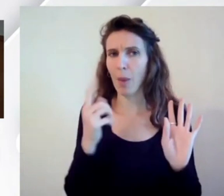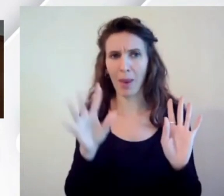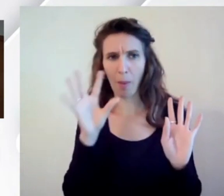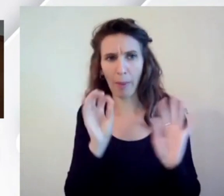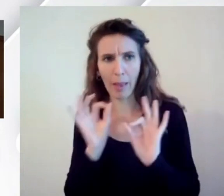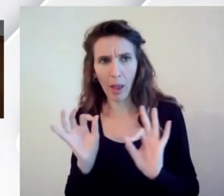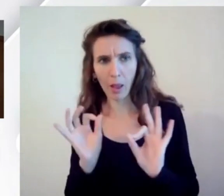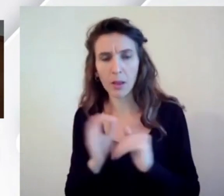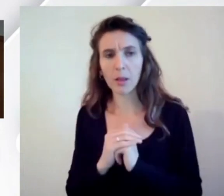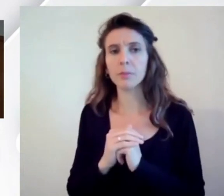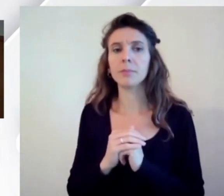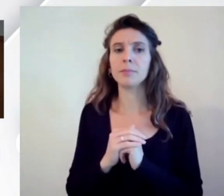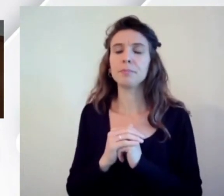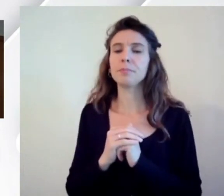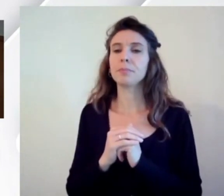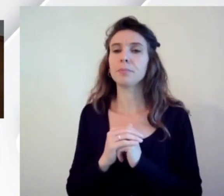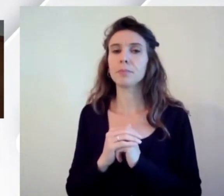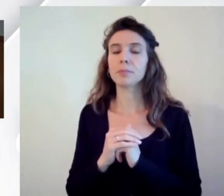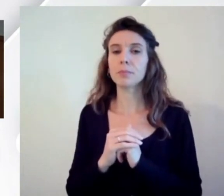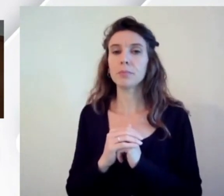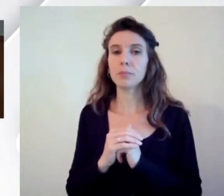però vorrei come dire